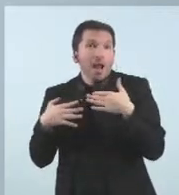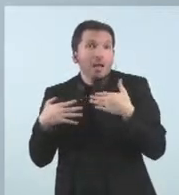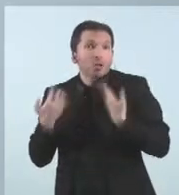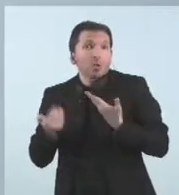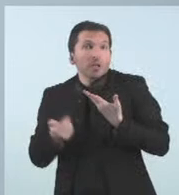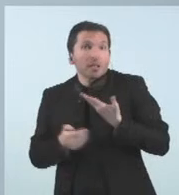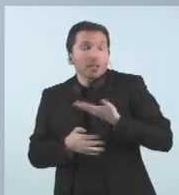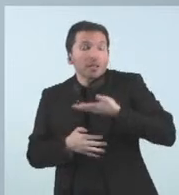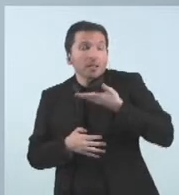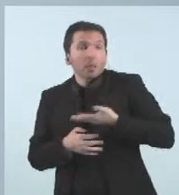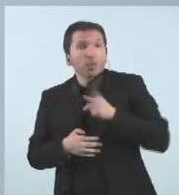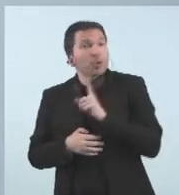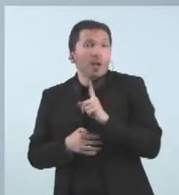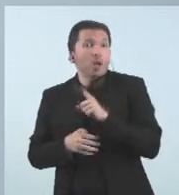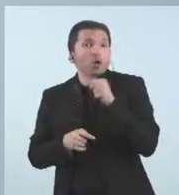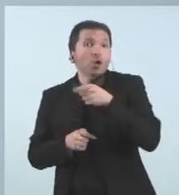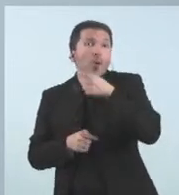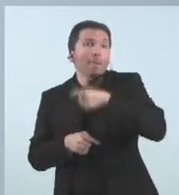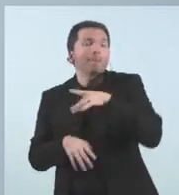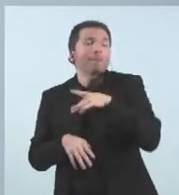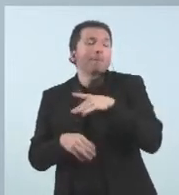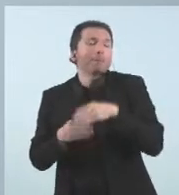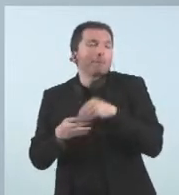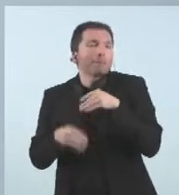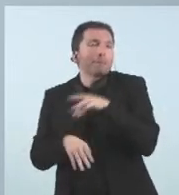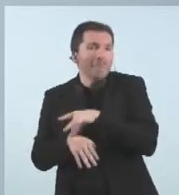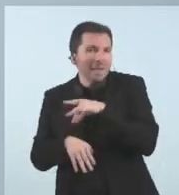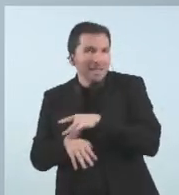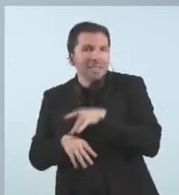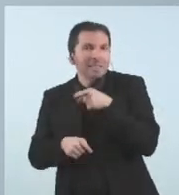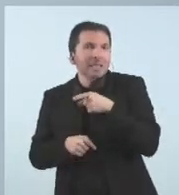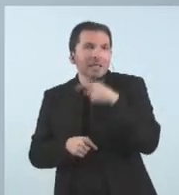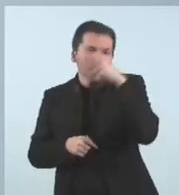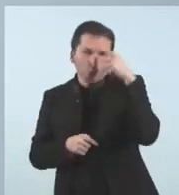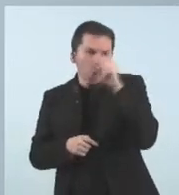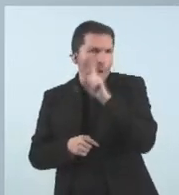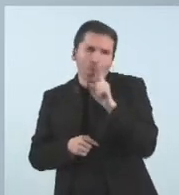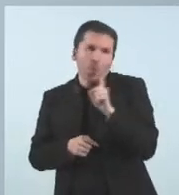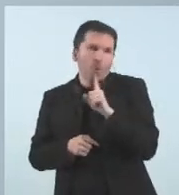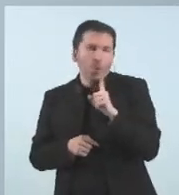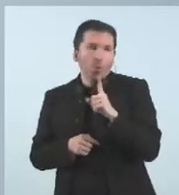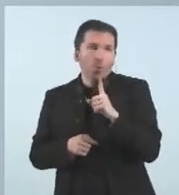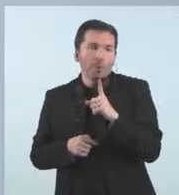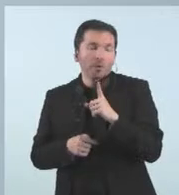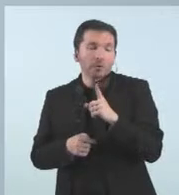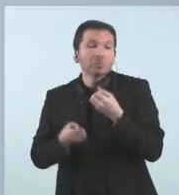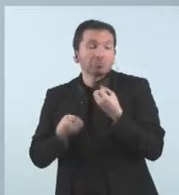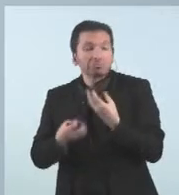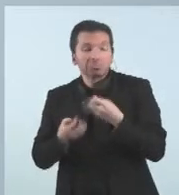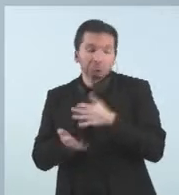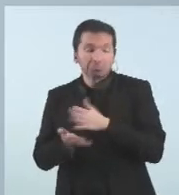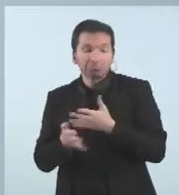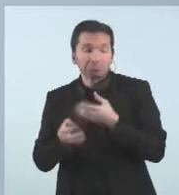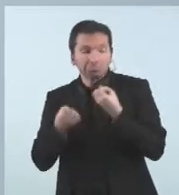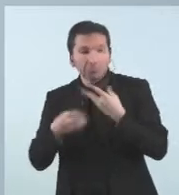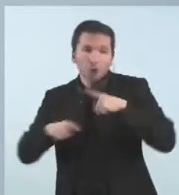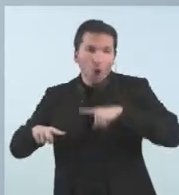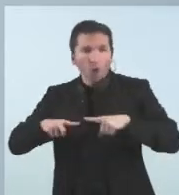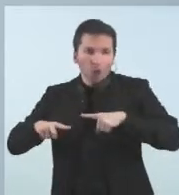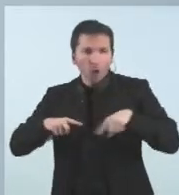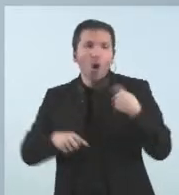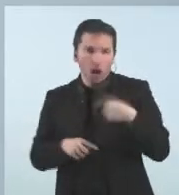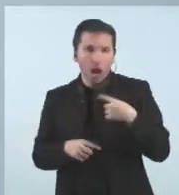important vull dir són pacients que no preocupen excessivament els pacients que tenen la planta per tant en aquest moment que tinguem un